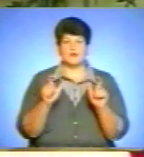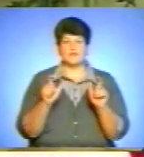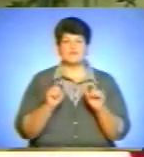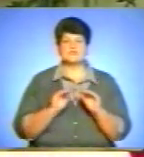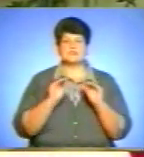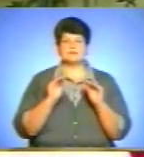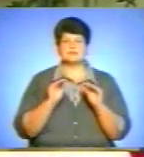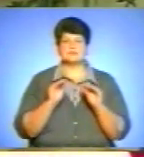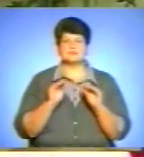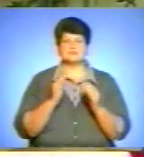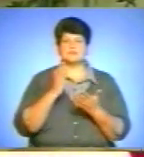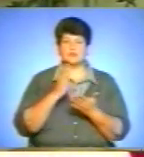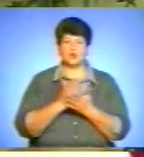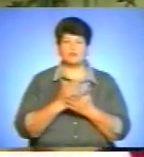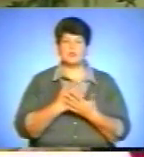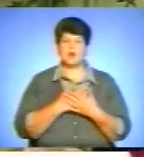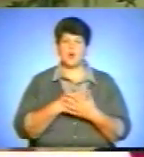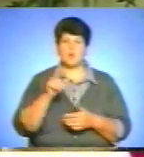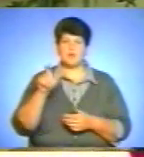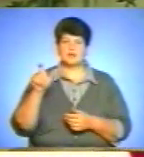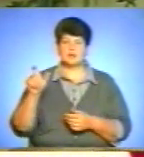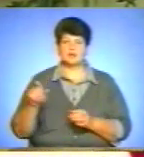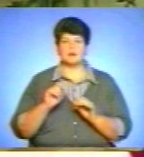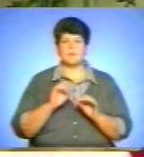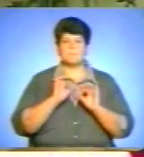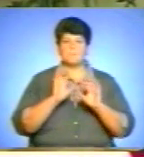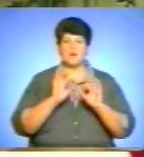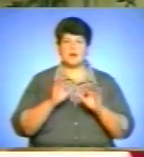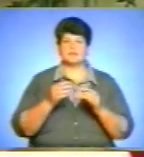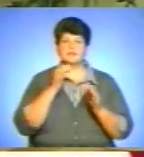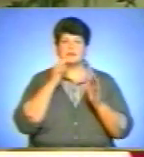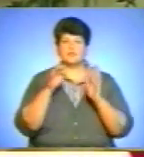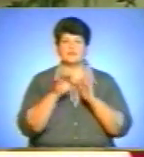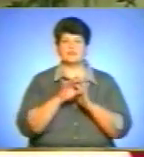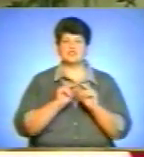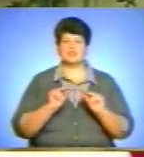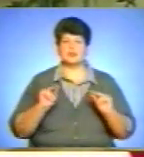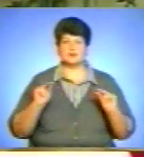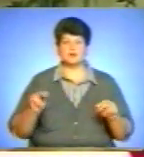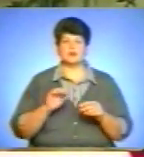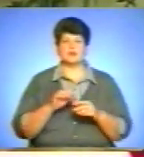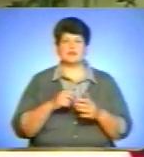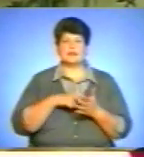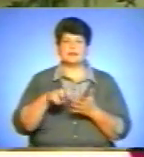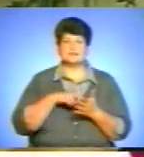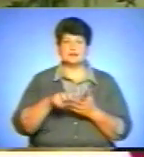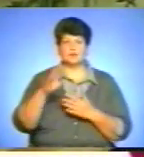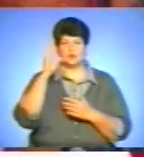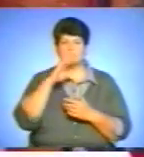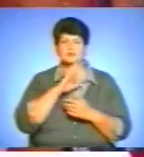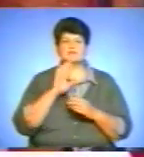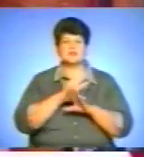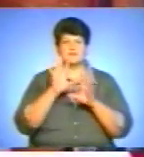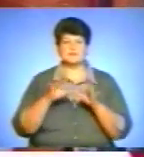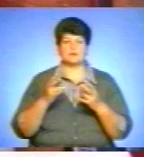громадянина, поради вчителю, виховання батьків, листи до батьків – це все потрібне.